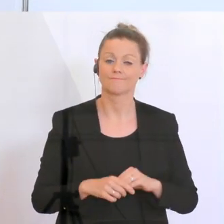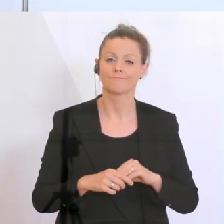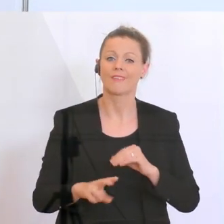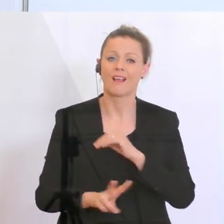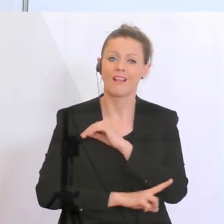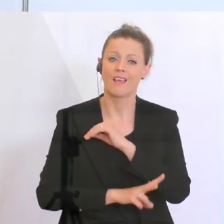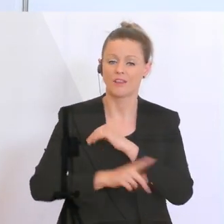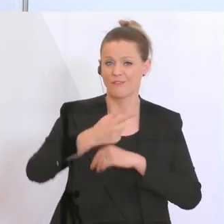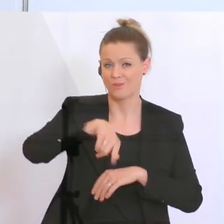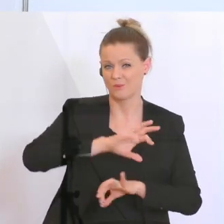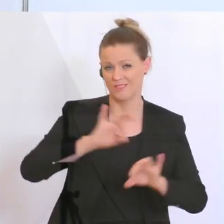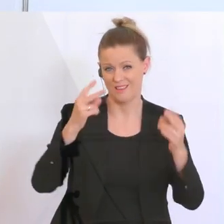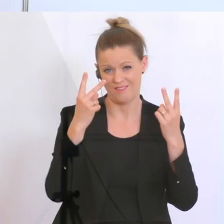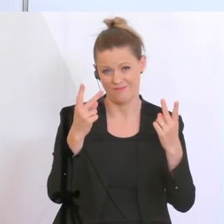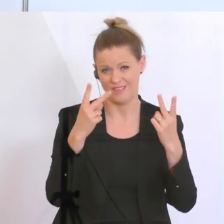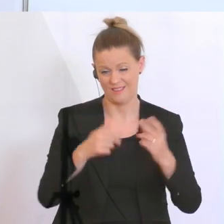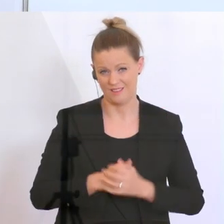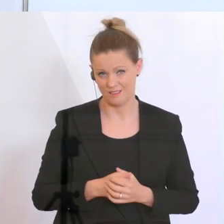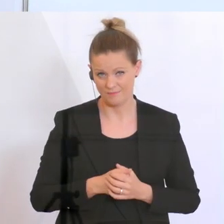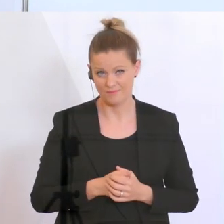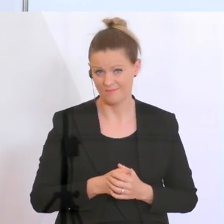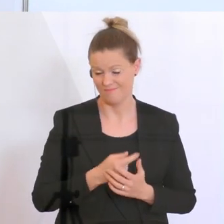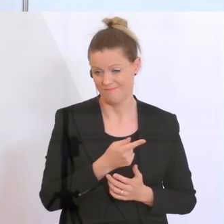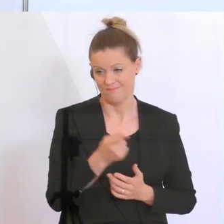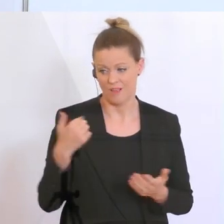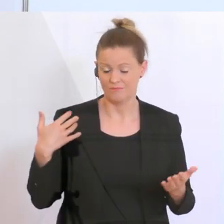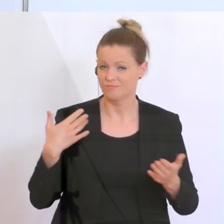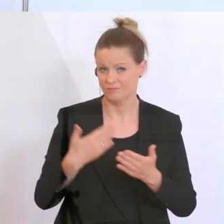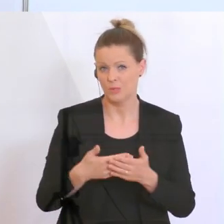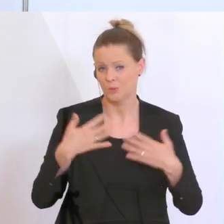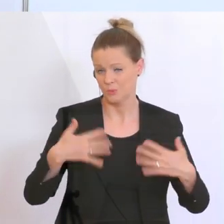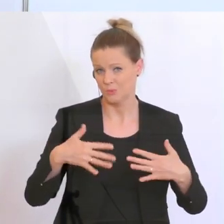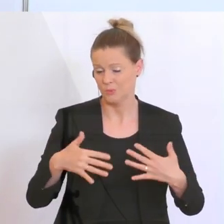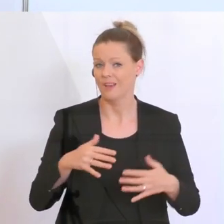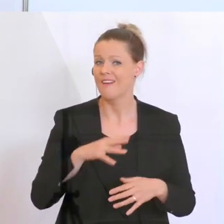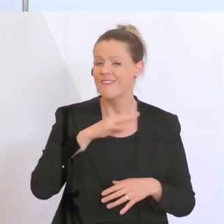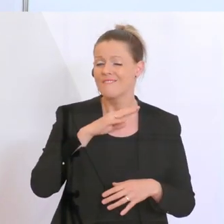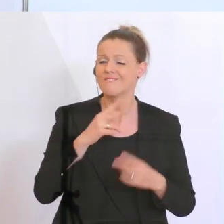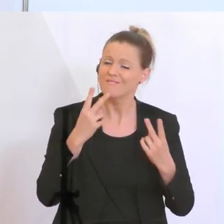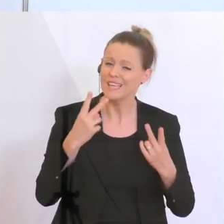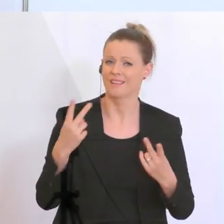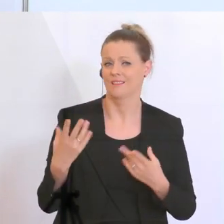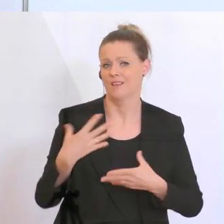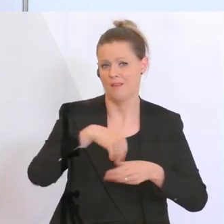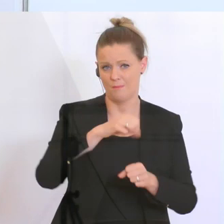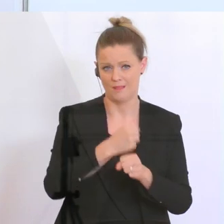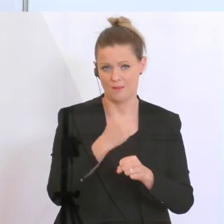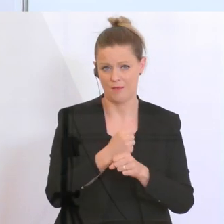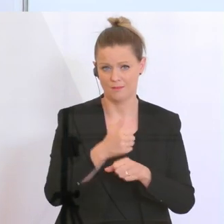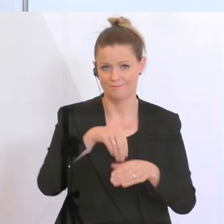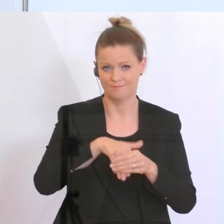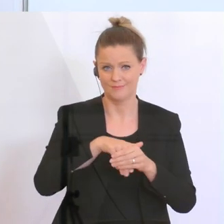sehr, sehr wichtig und sie haben einen wichtigen Beitrag geleistet, jetzt auch in dieser Phase. Darum müssen wir auf sie achten. Es gibt 7